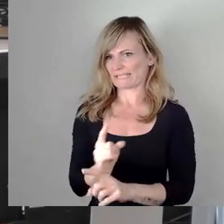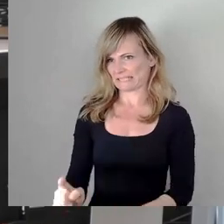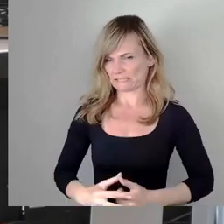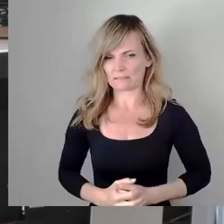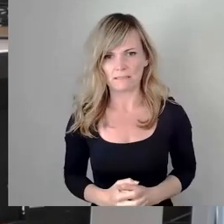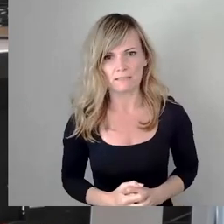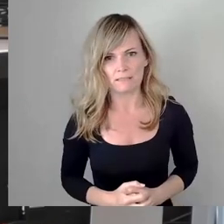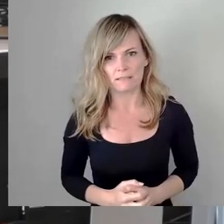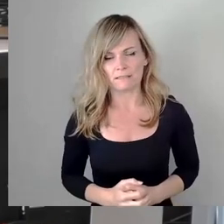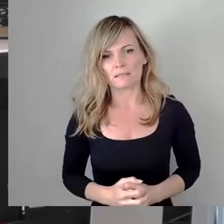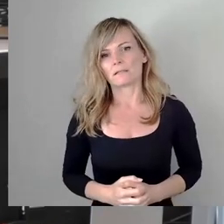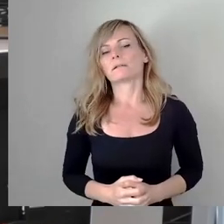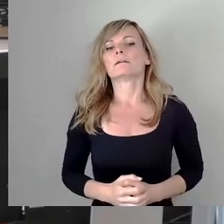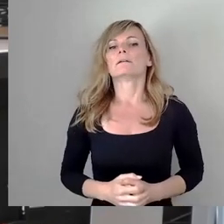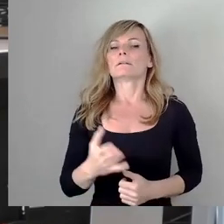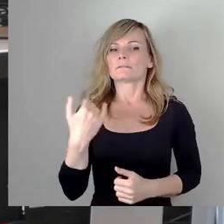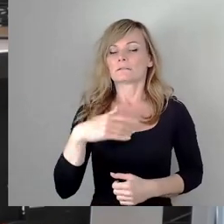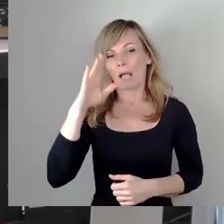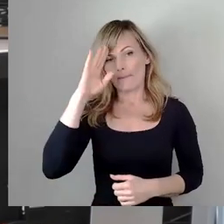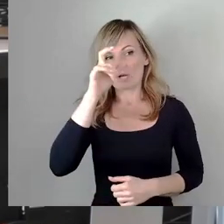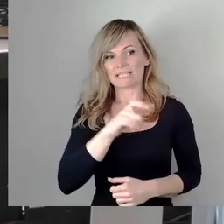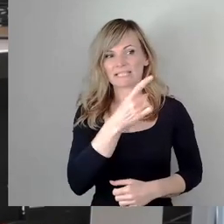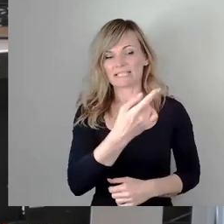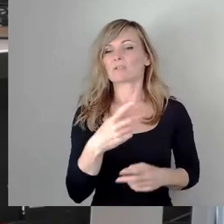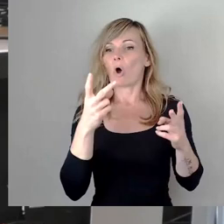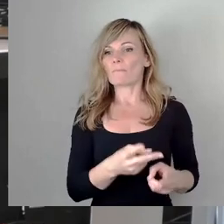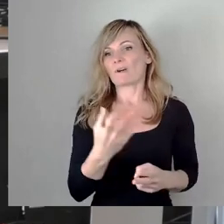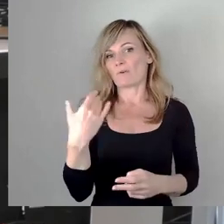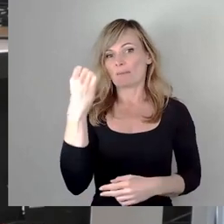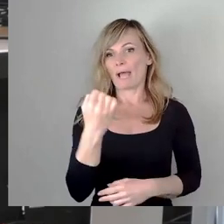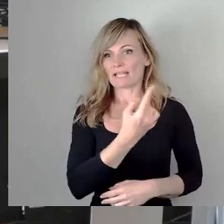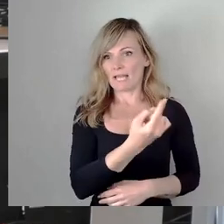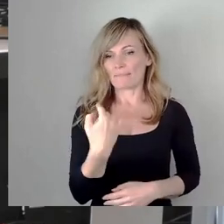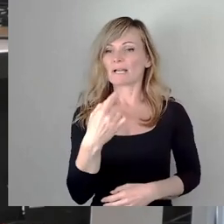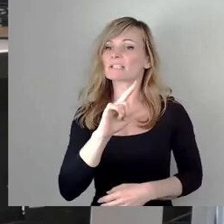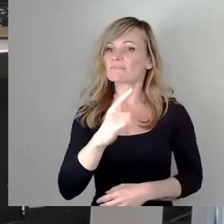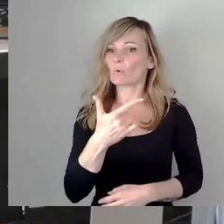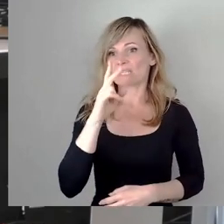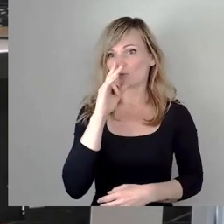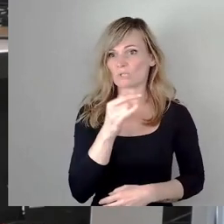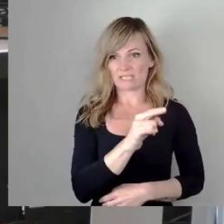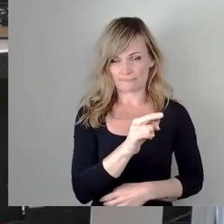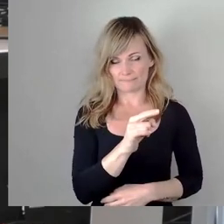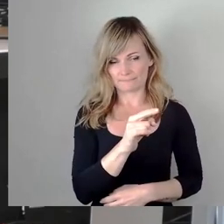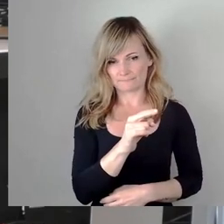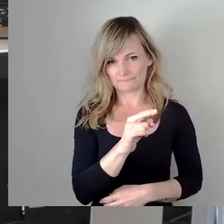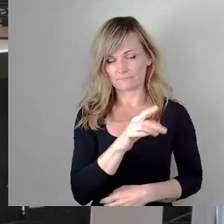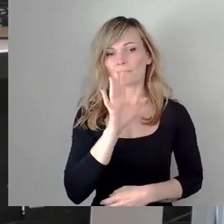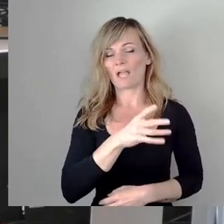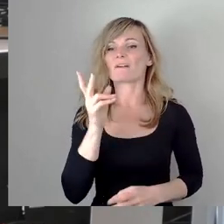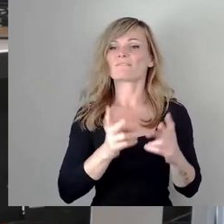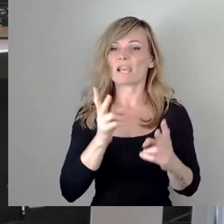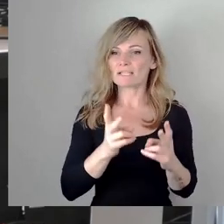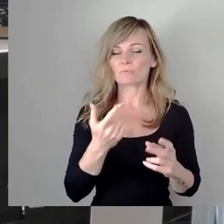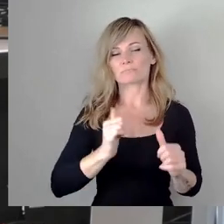Als der Polizist, Opfer von Mannheim, am 2. Juni in seinen Verletzungen verstarb,